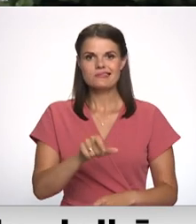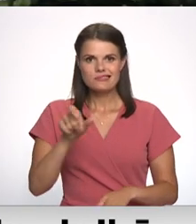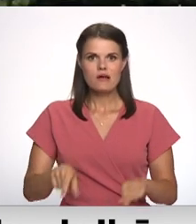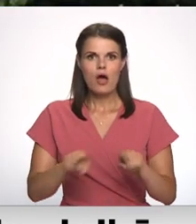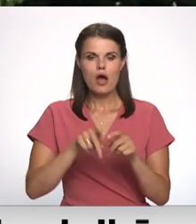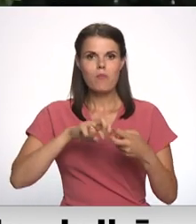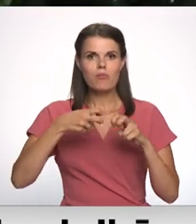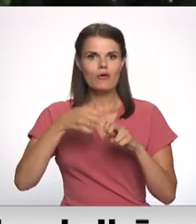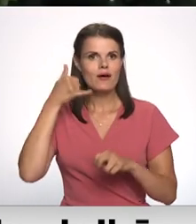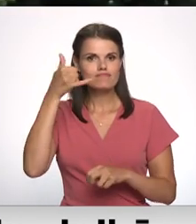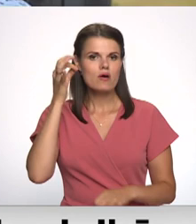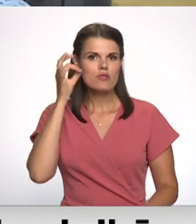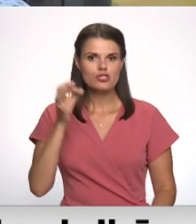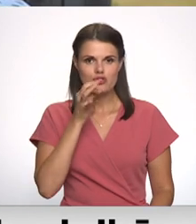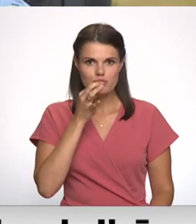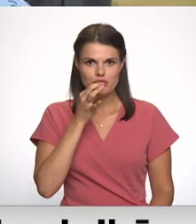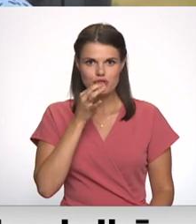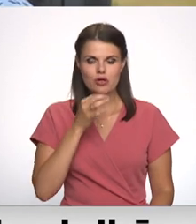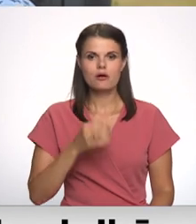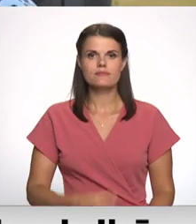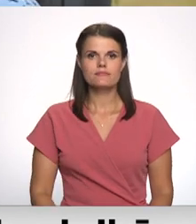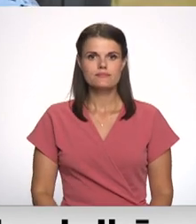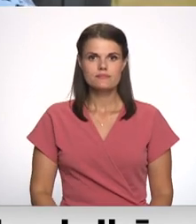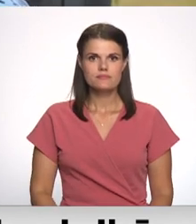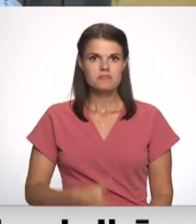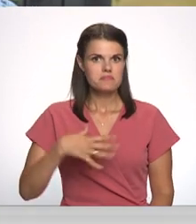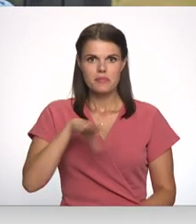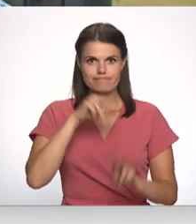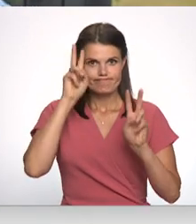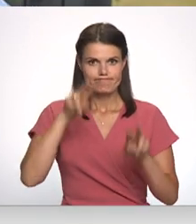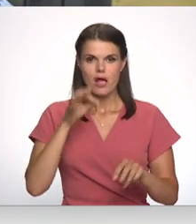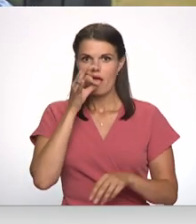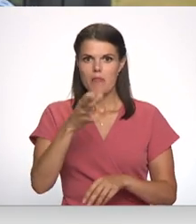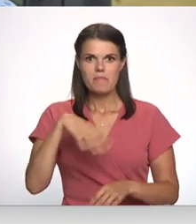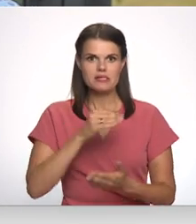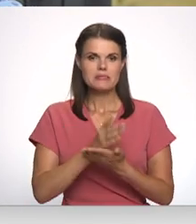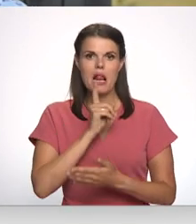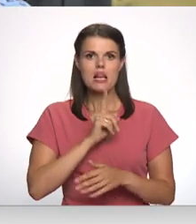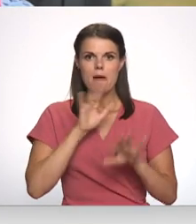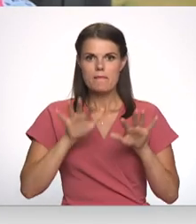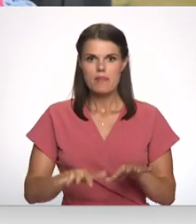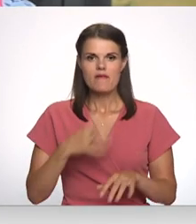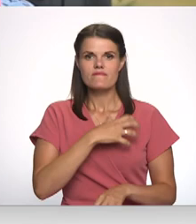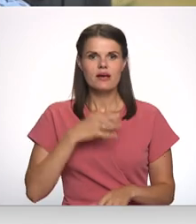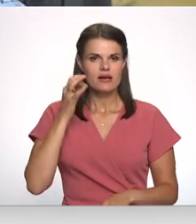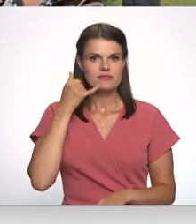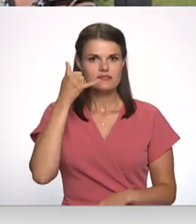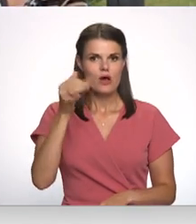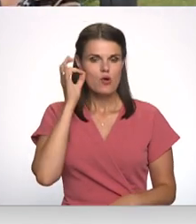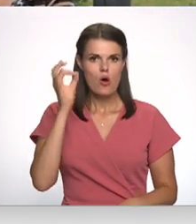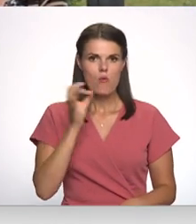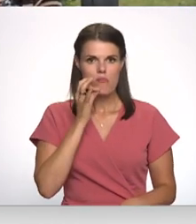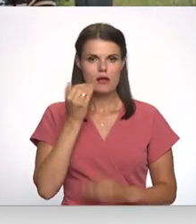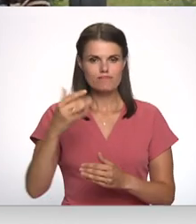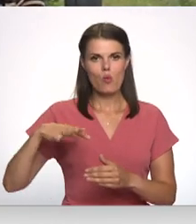problēmas sazvanīt dispičeri. Es neapajā atradījumās. Mēs nezinām, cik tur jāzvana Ogrēs dispičerā.